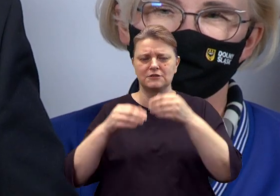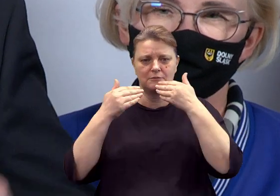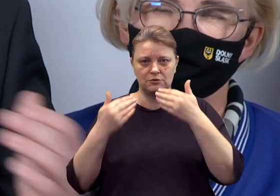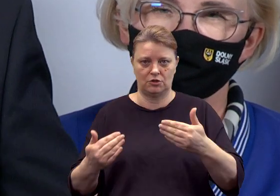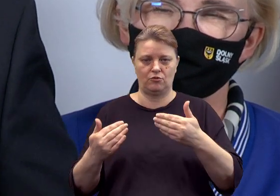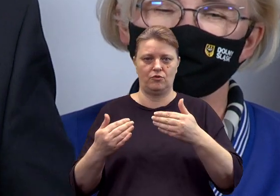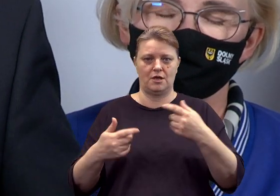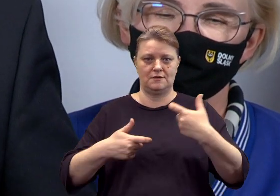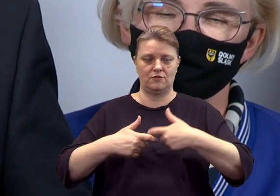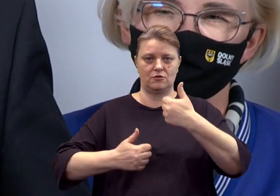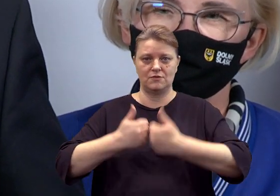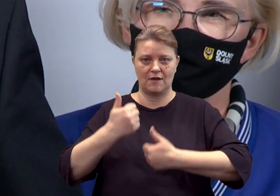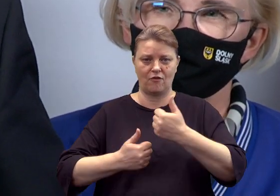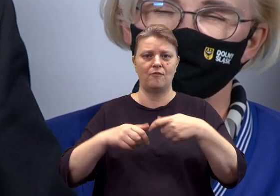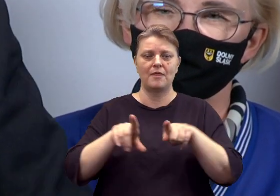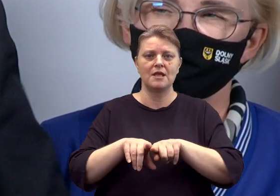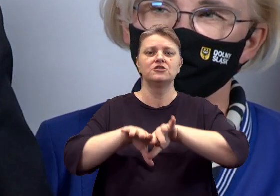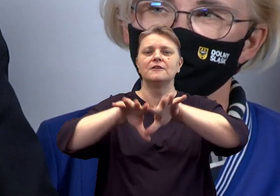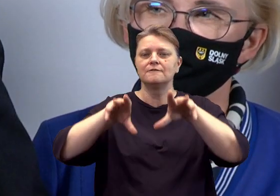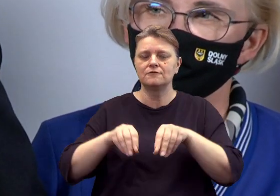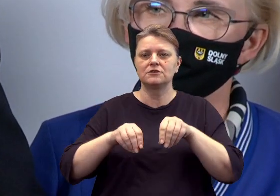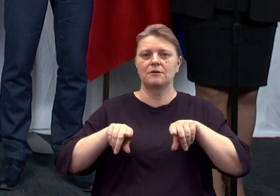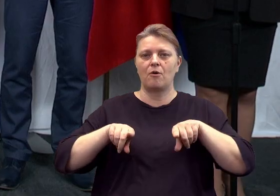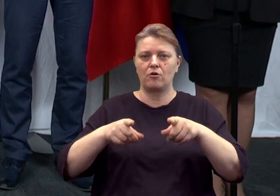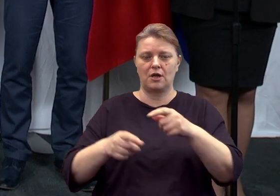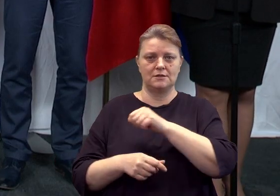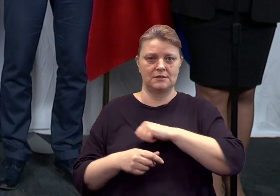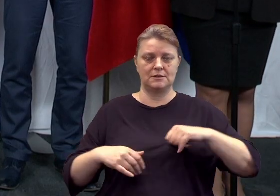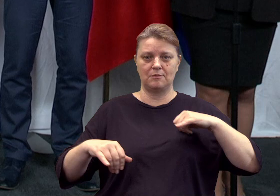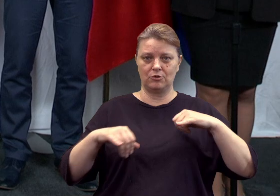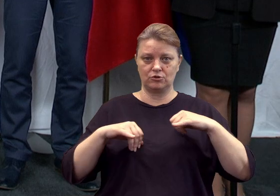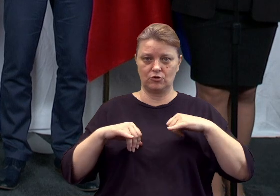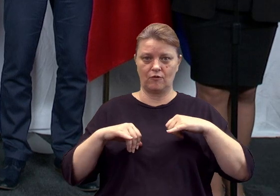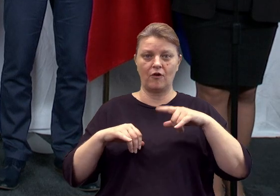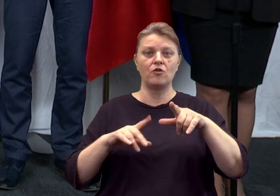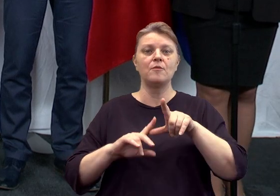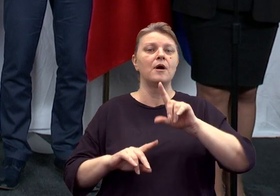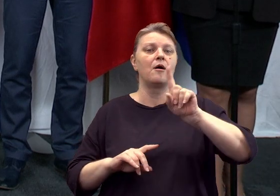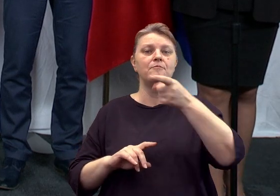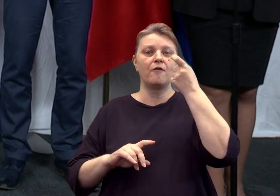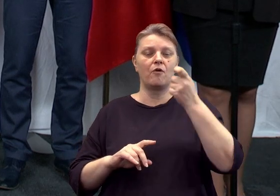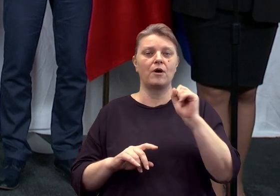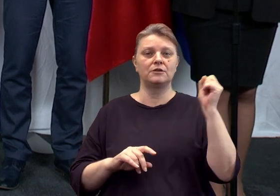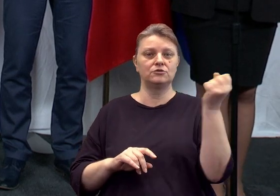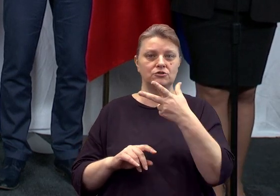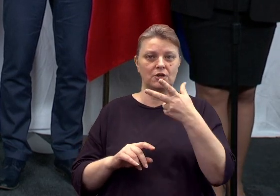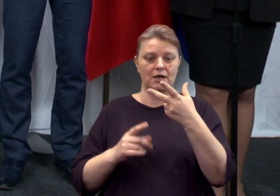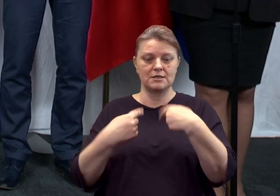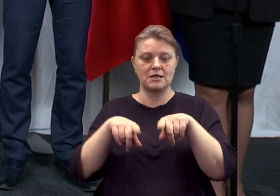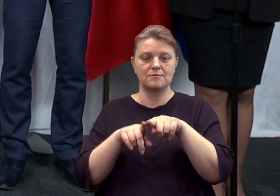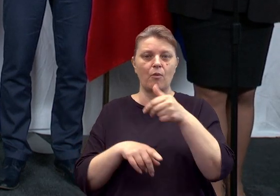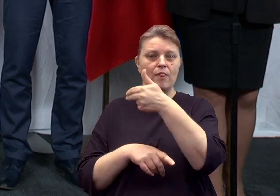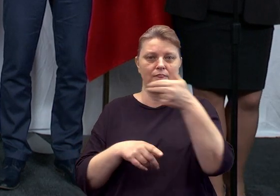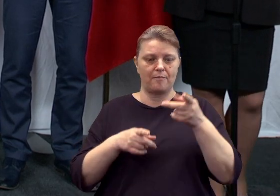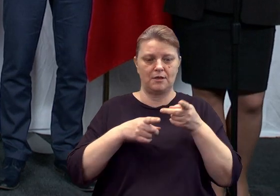zawodowym i wszystkim bez wyjątku organizacjom samorządowców, jest powołanie trzech zespołów tematycznych, których